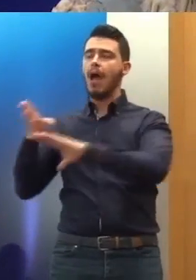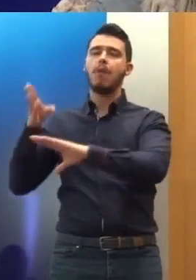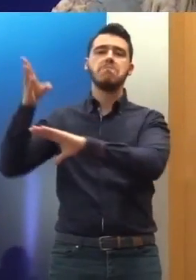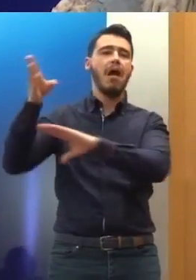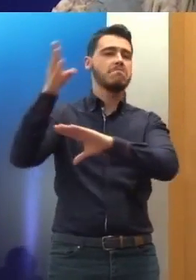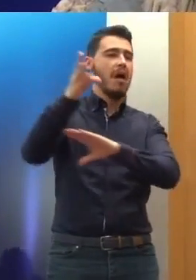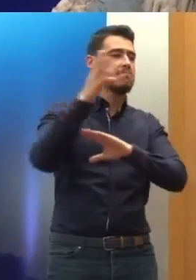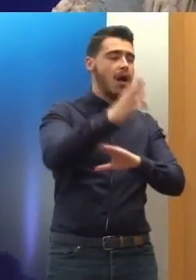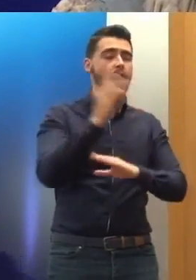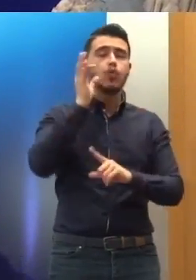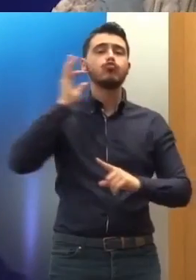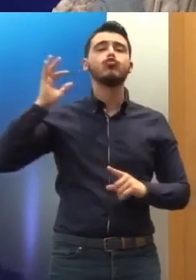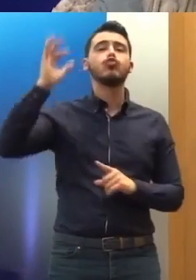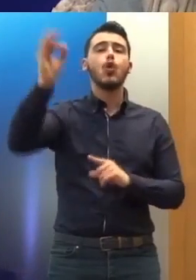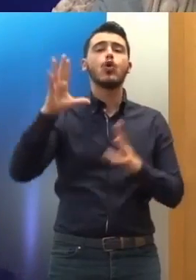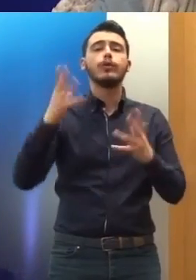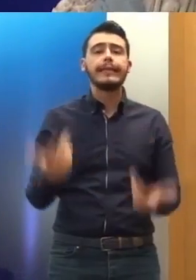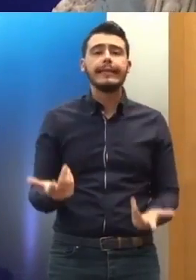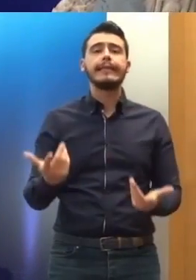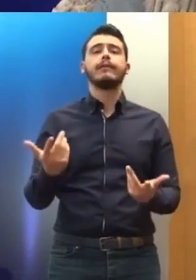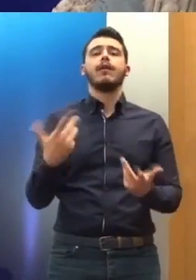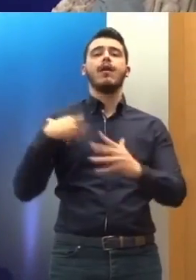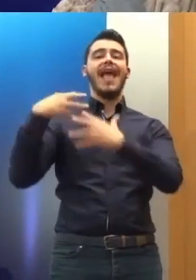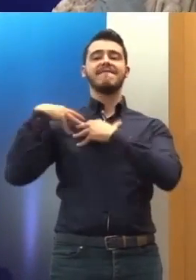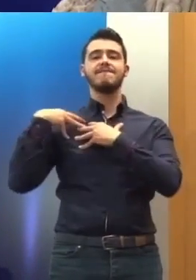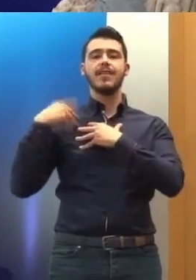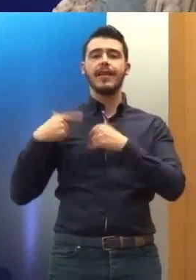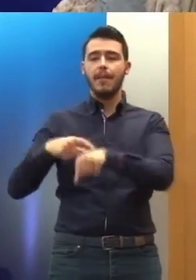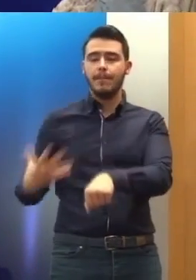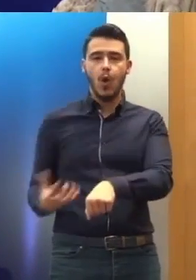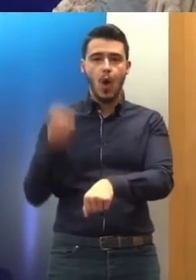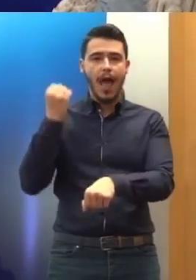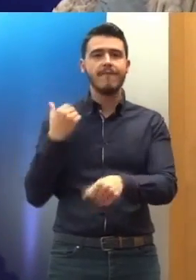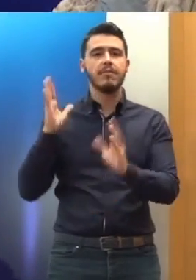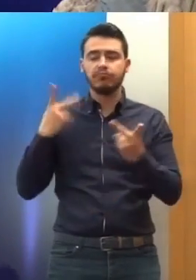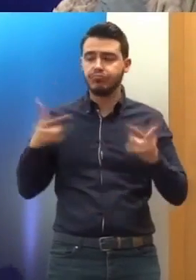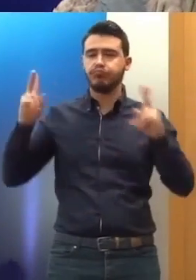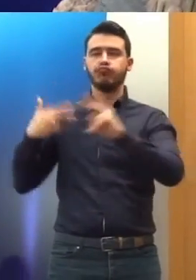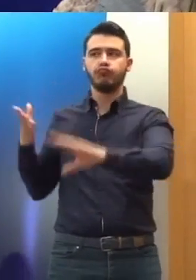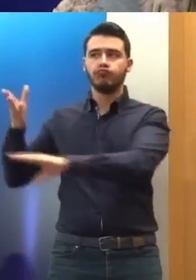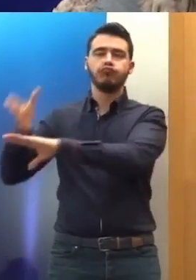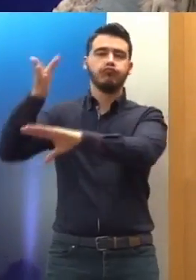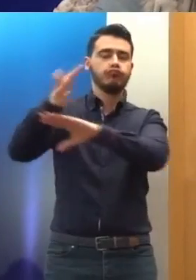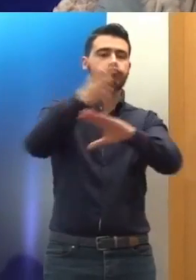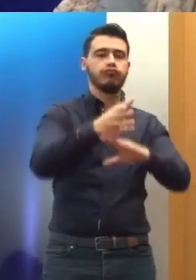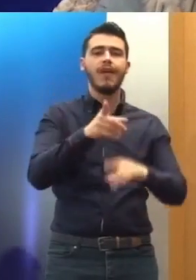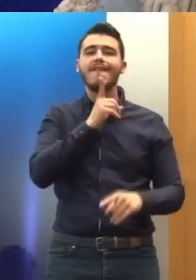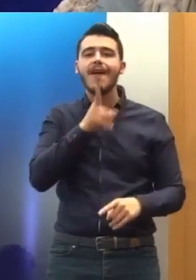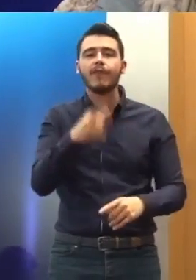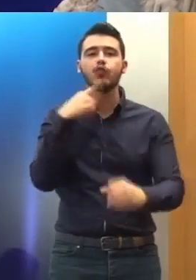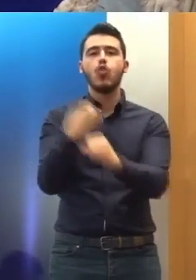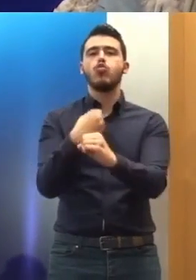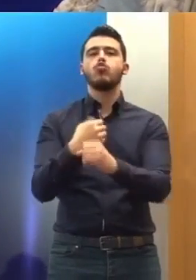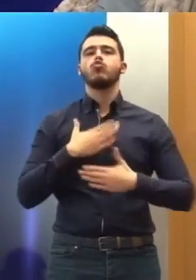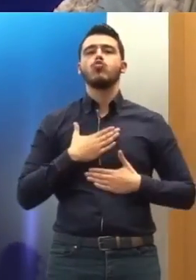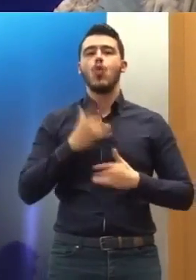απαραίτητα για να φέρει σε πέρα στην αποστολή της και μπορεί να παίρνει, και αυτή είναι η δουλειά μας ως μελόν της Επιτροπής αυτής,